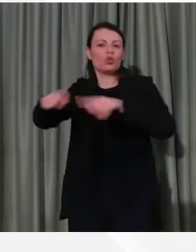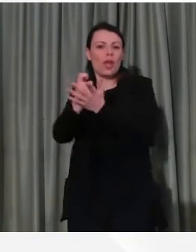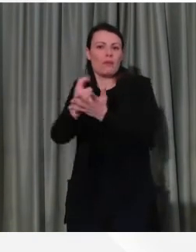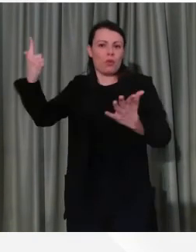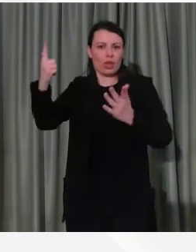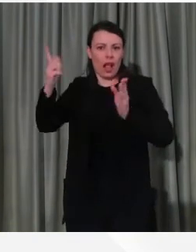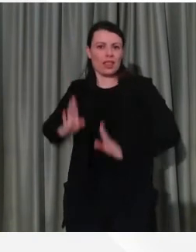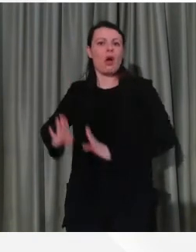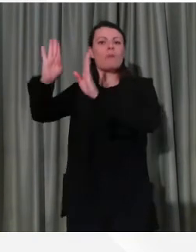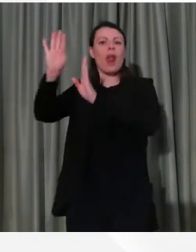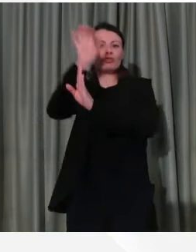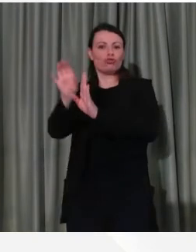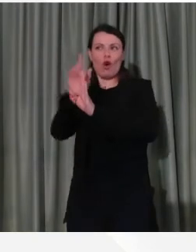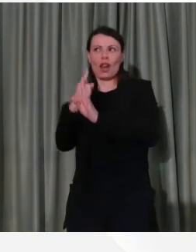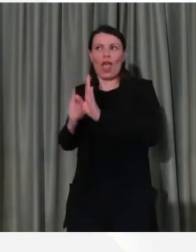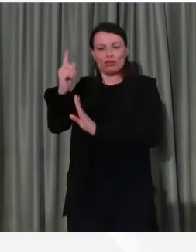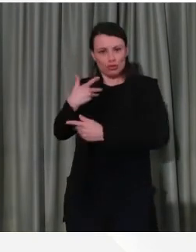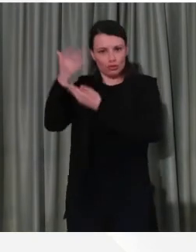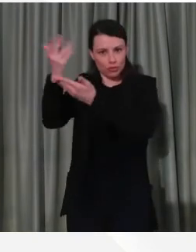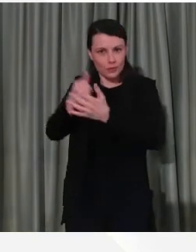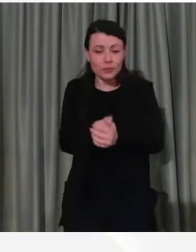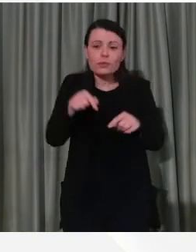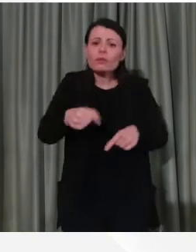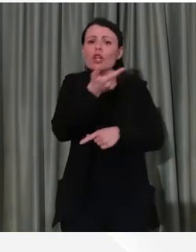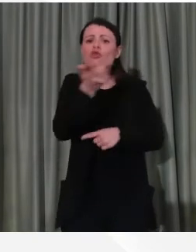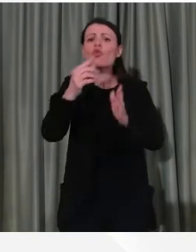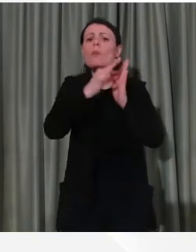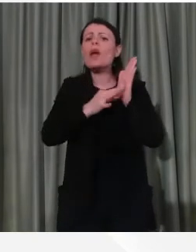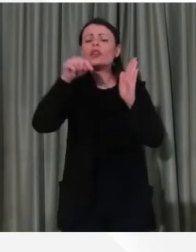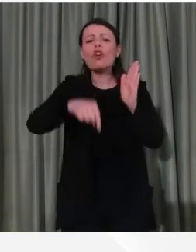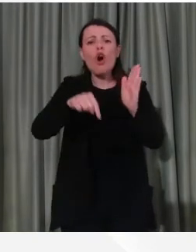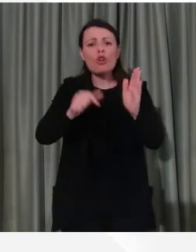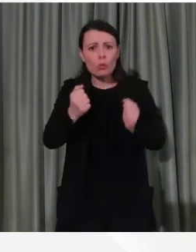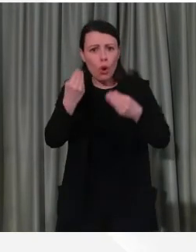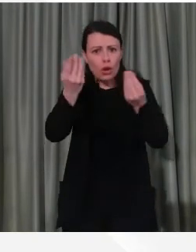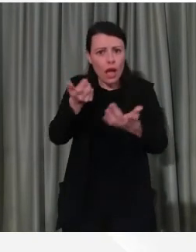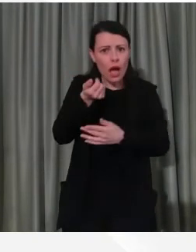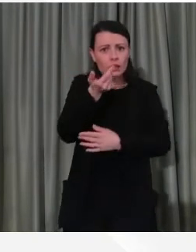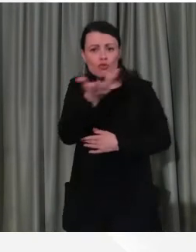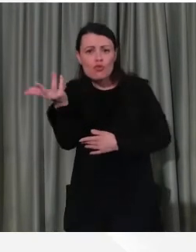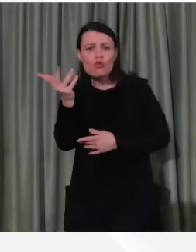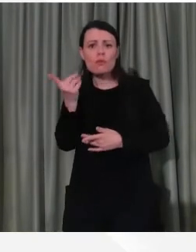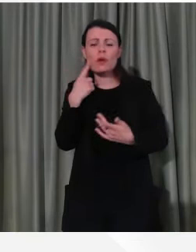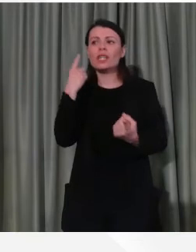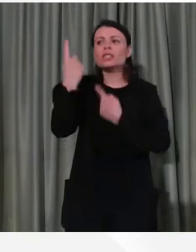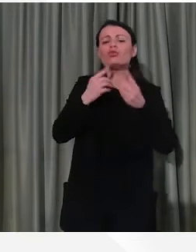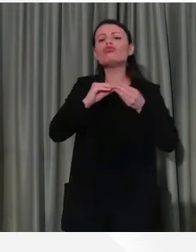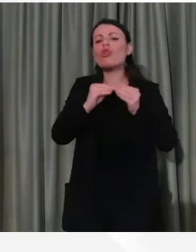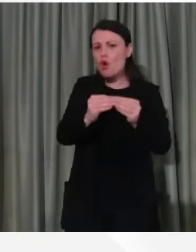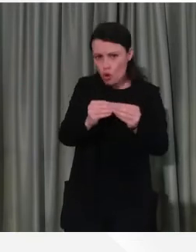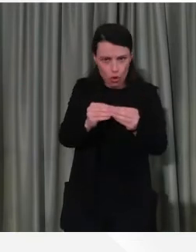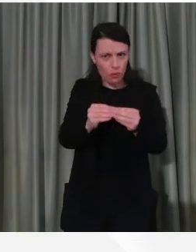Veniamo ai dati di oggi, gli ultimi dati, vediamo un po' come va la situazione, possiamo dire che il trend è